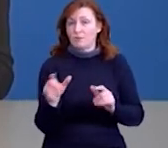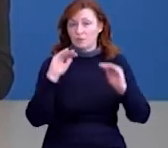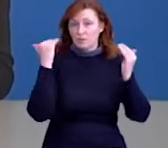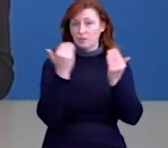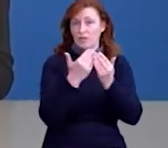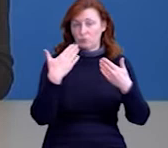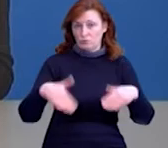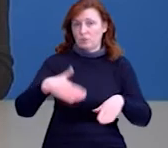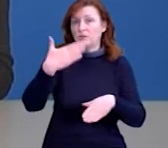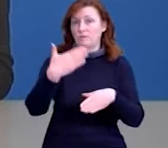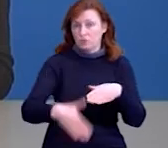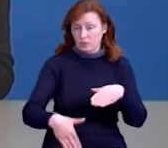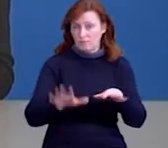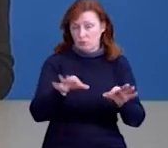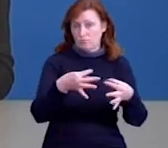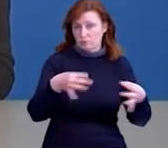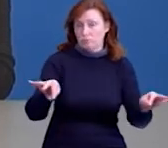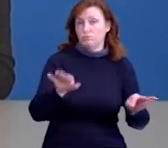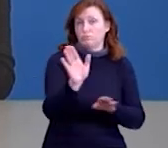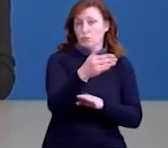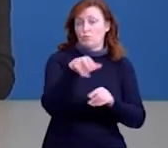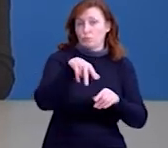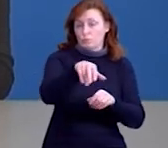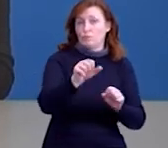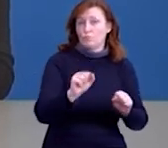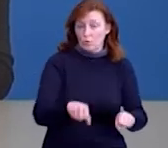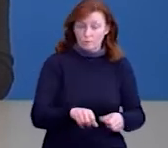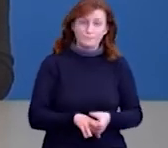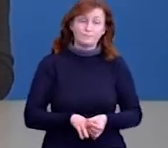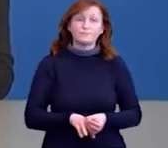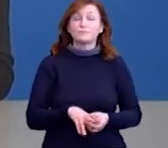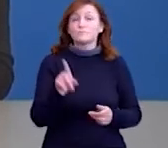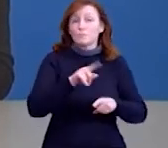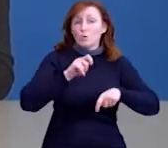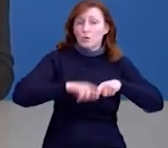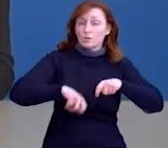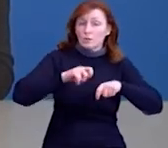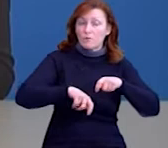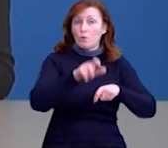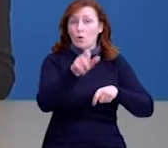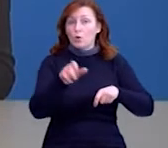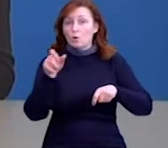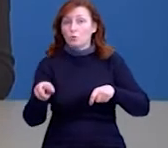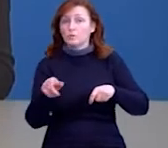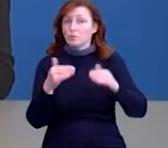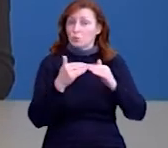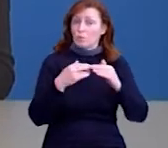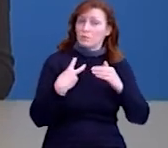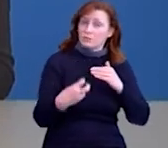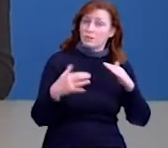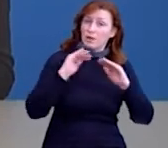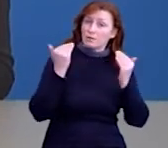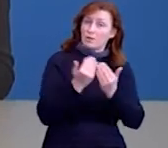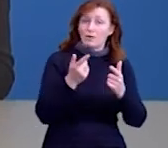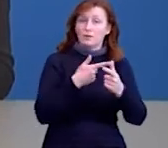Суспільному розповів заступник голови облдержадміністрації Андрій Подорван. Щоб контролювати, чи дотримуються люди правил самоізоляції або